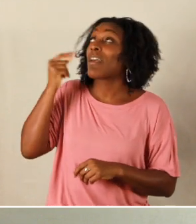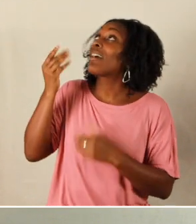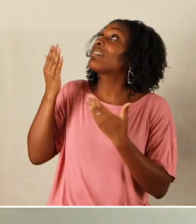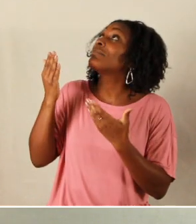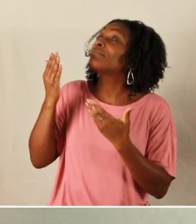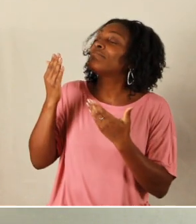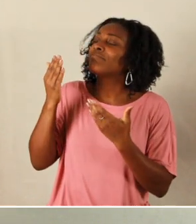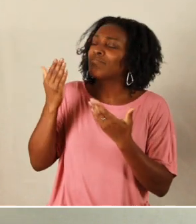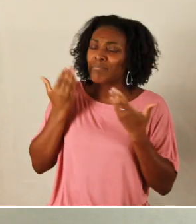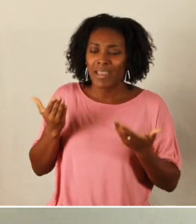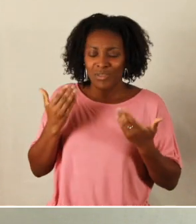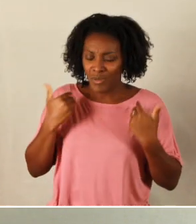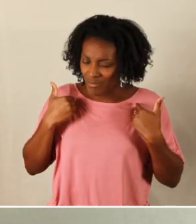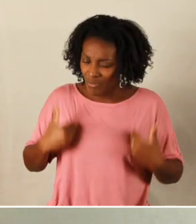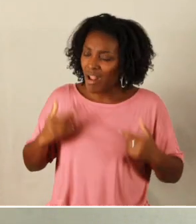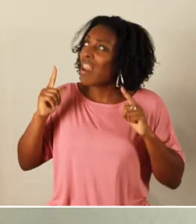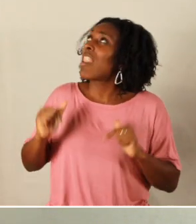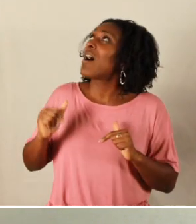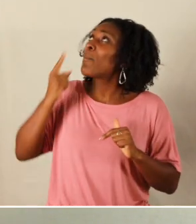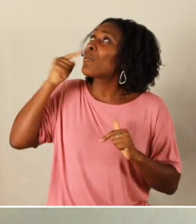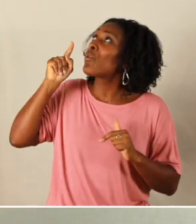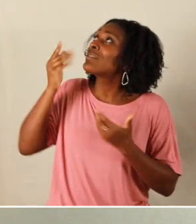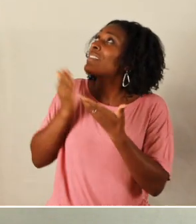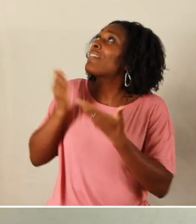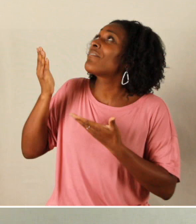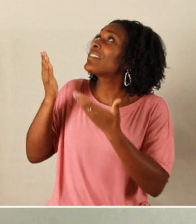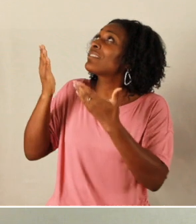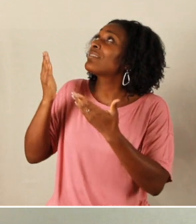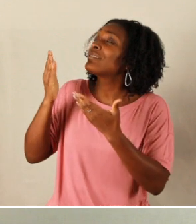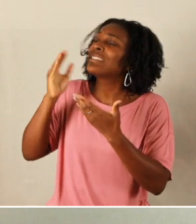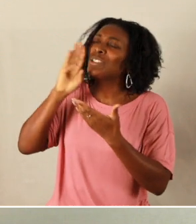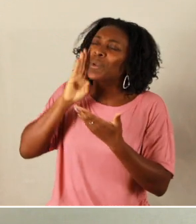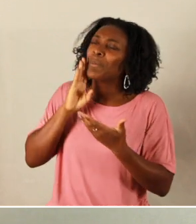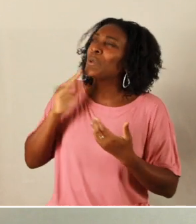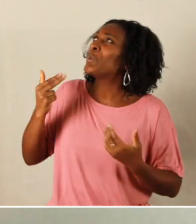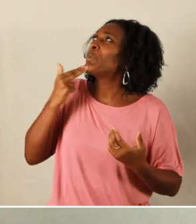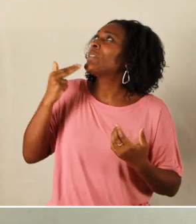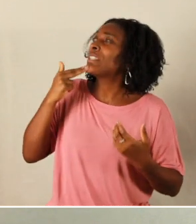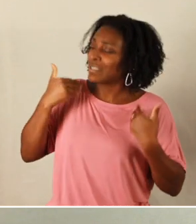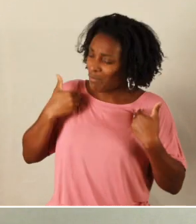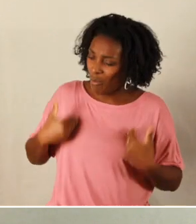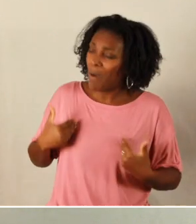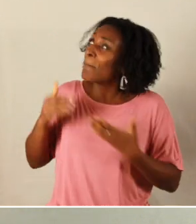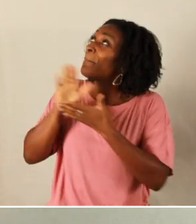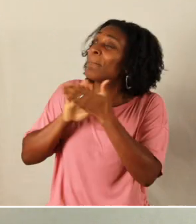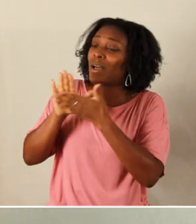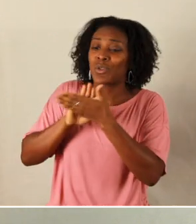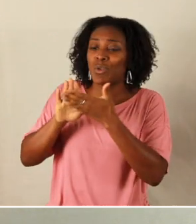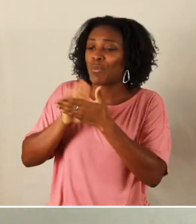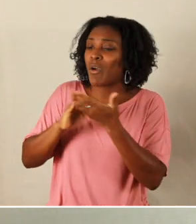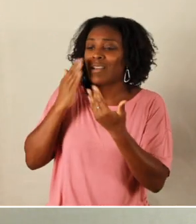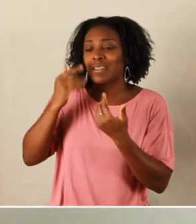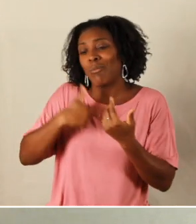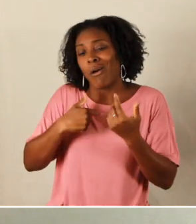père je me mets à ta disposition aujourd'hui que tu puisses m'utiliser comme bon te semblera pardonne moi toutes les fois où j'ai